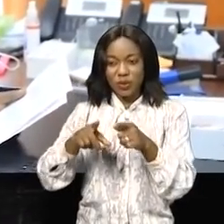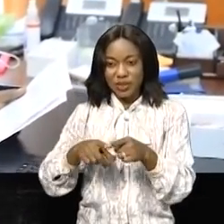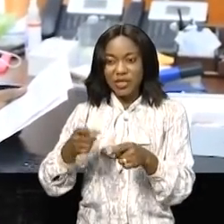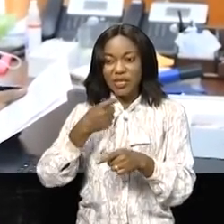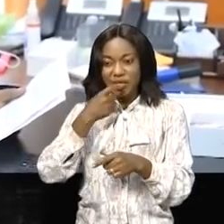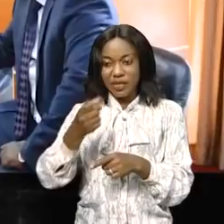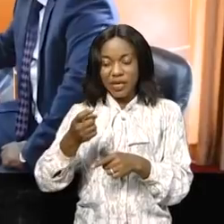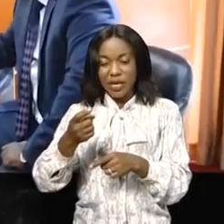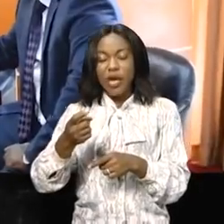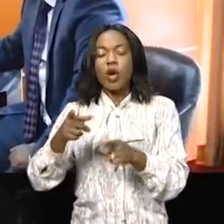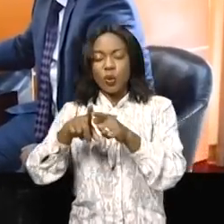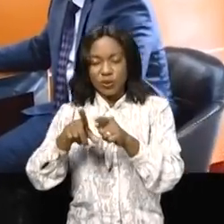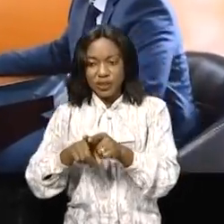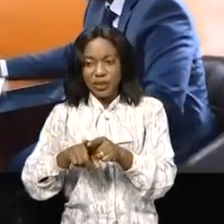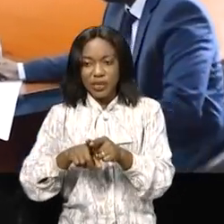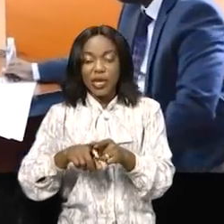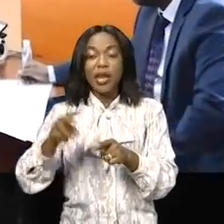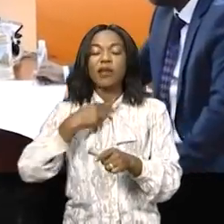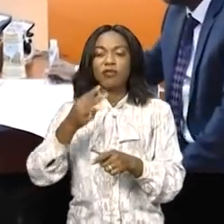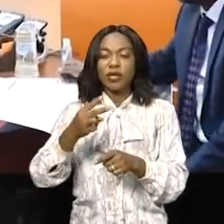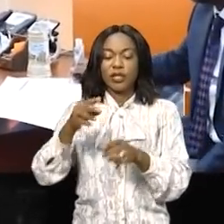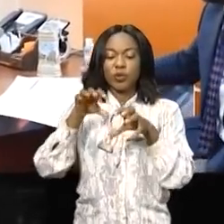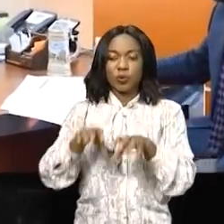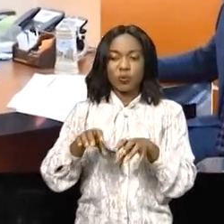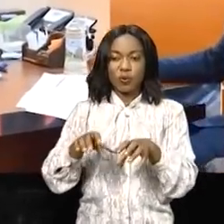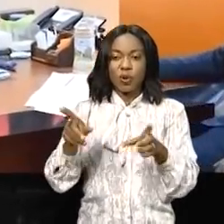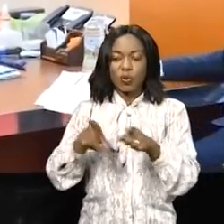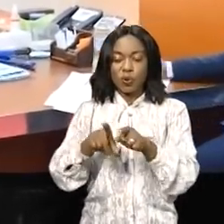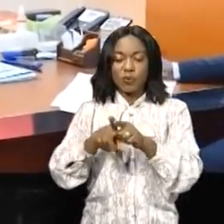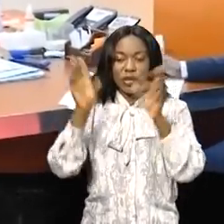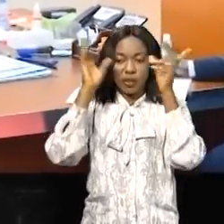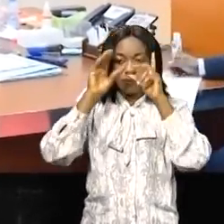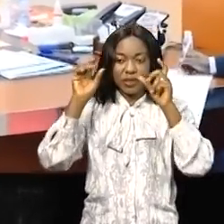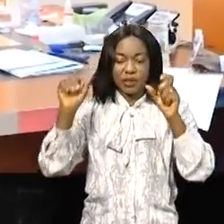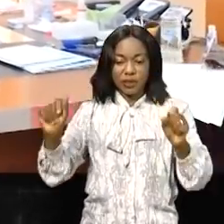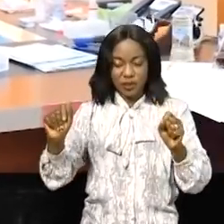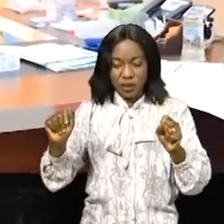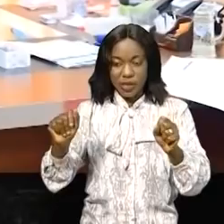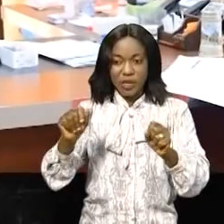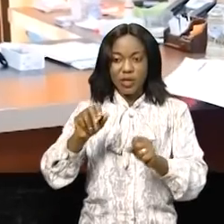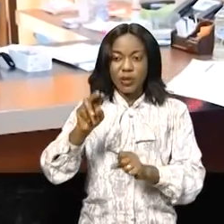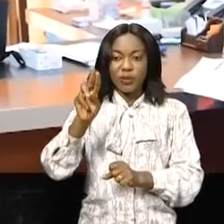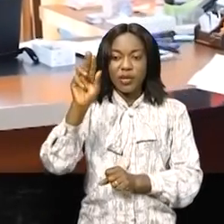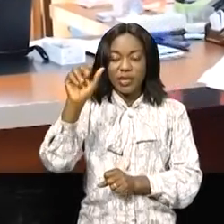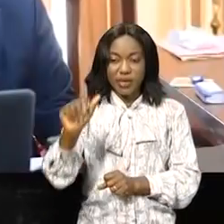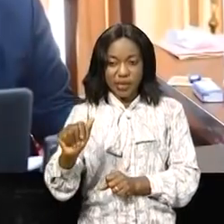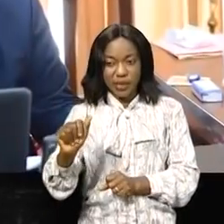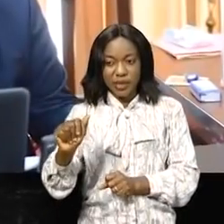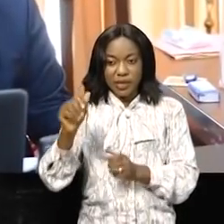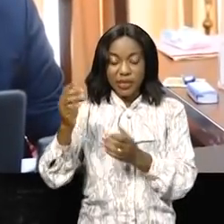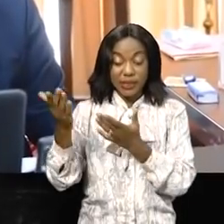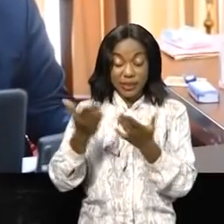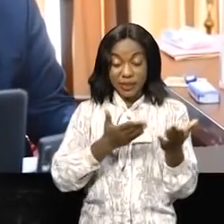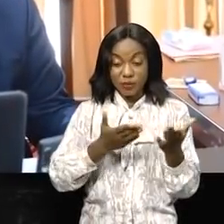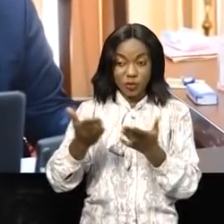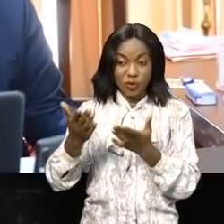voix de la RDC et cela en sa qualité du président du bureau de l'UIA des Transports et voies de communication. D'où